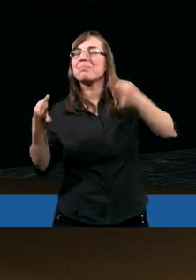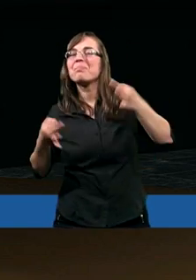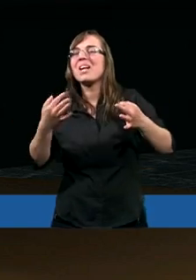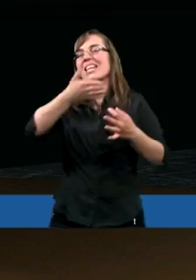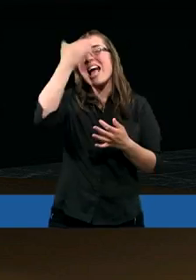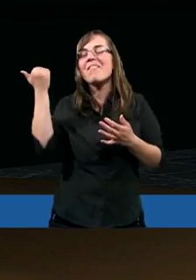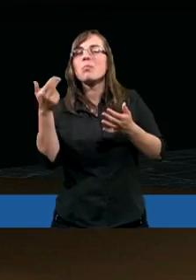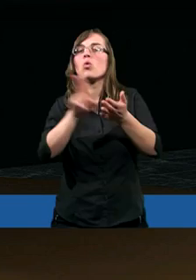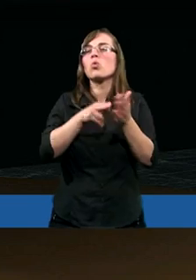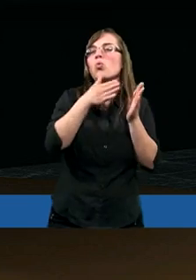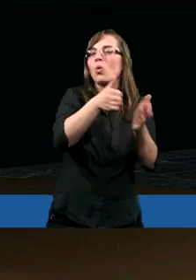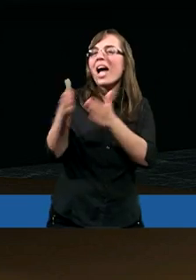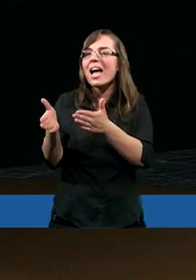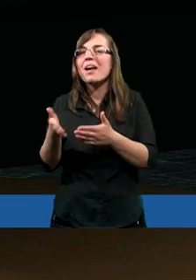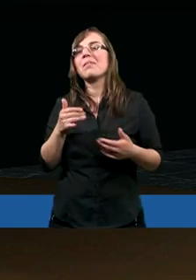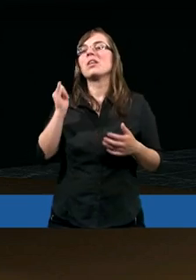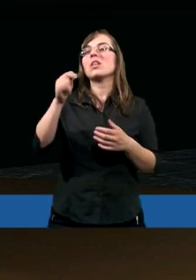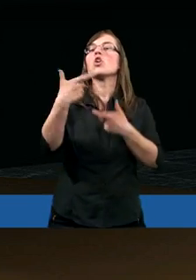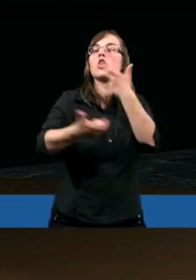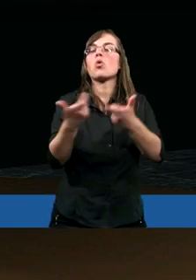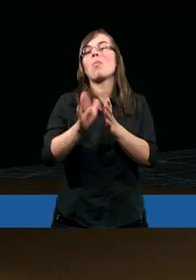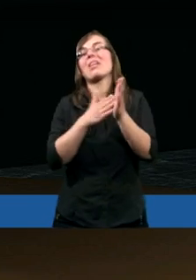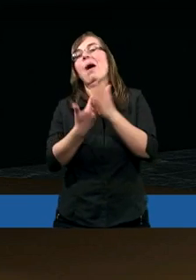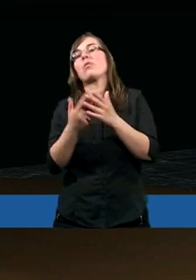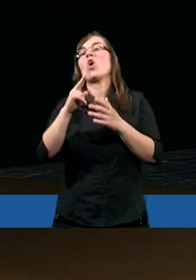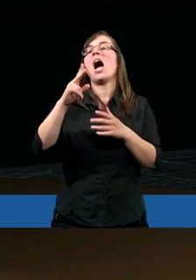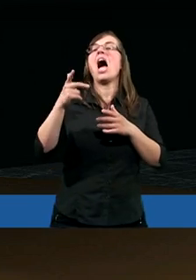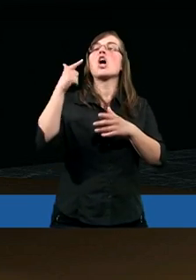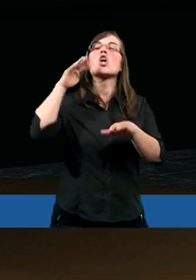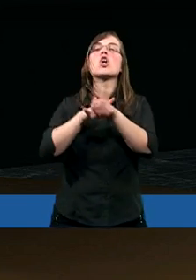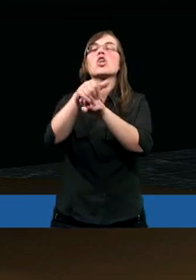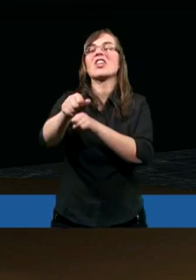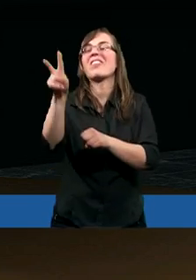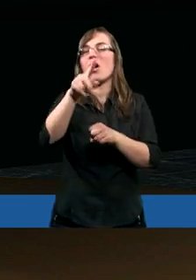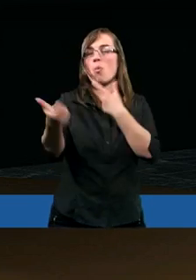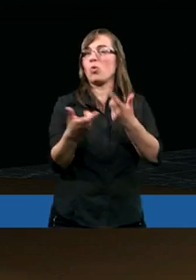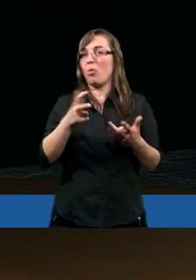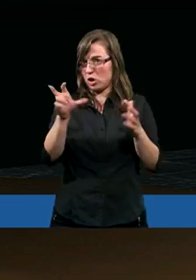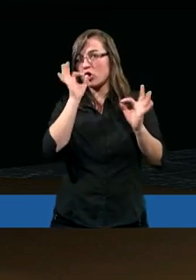natura jeszcze gdzieś tam jest i ona mówi, ale zrób komuś tam krzywdę, ale zrób inaczej.